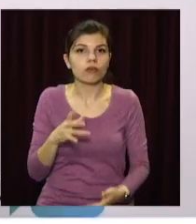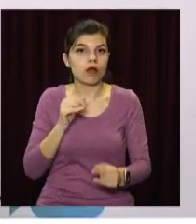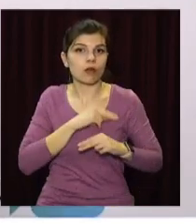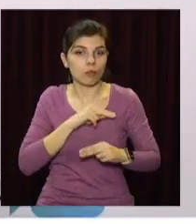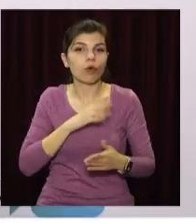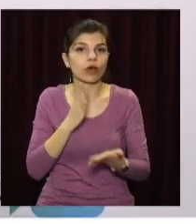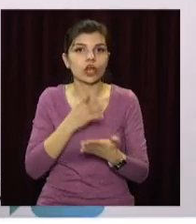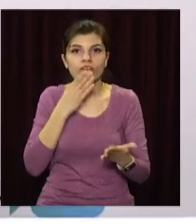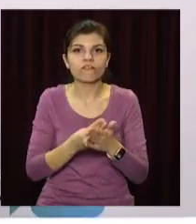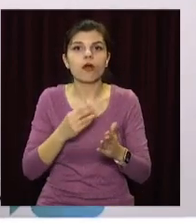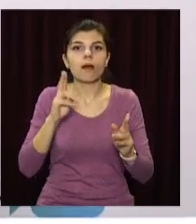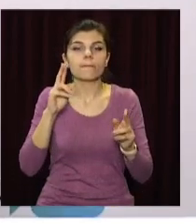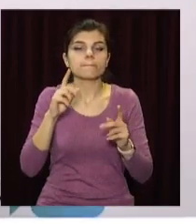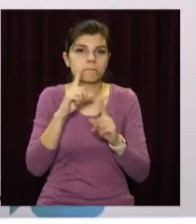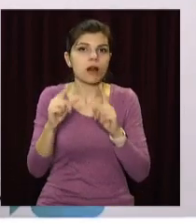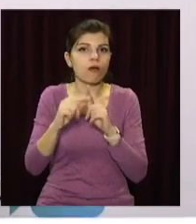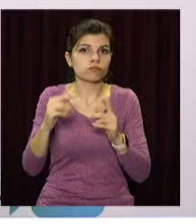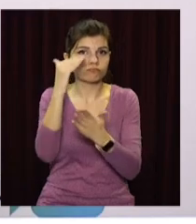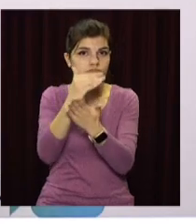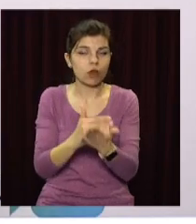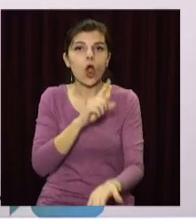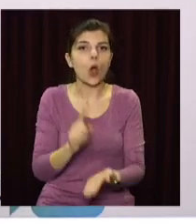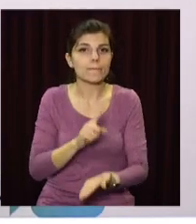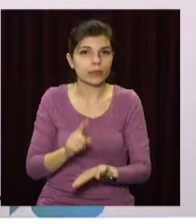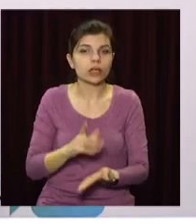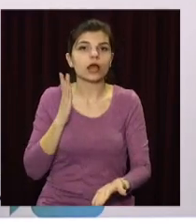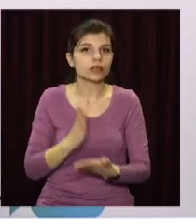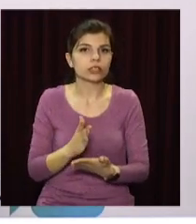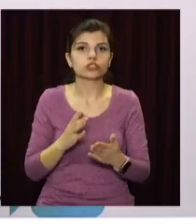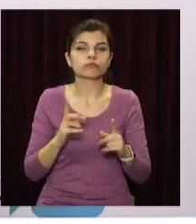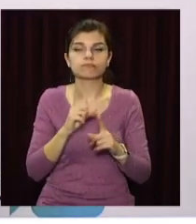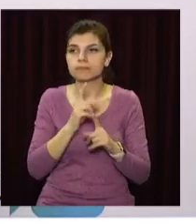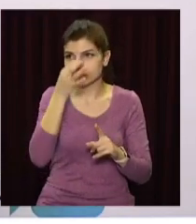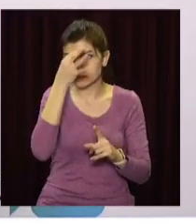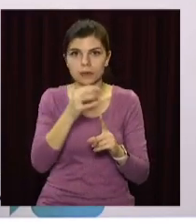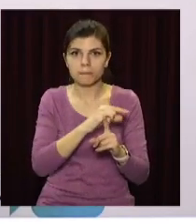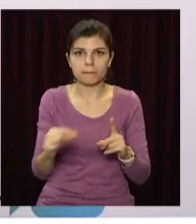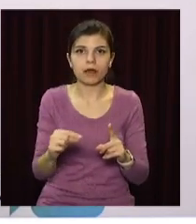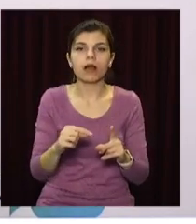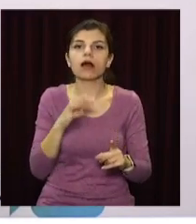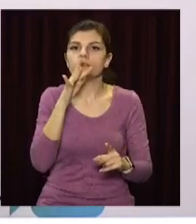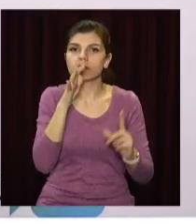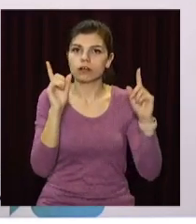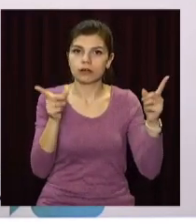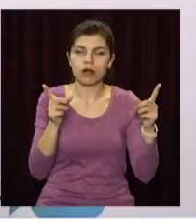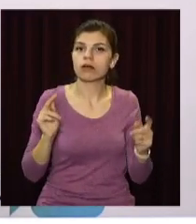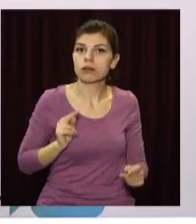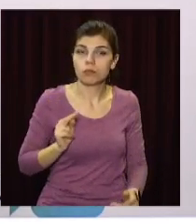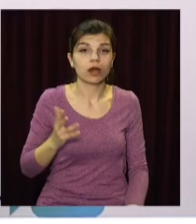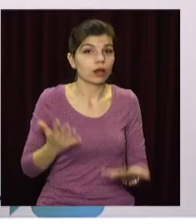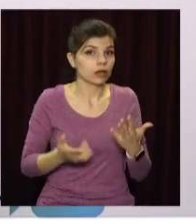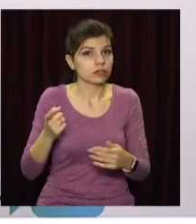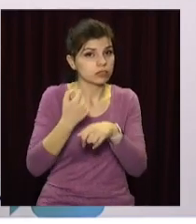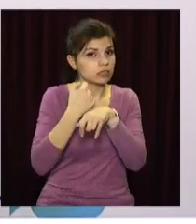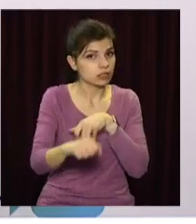є определенний регламент. Є функціональні пов'язані, є чітко відведене час для роботи. І якщо його